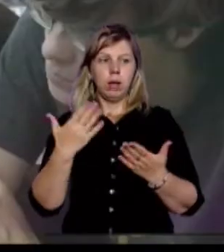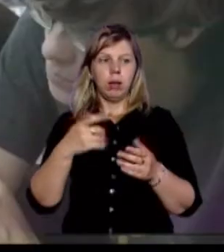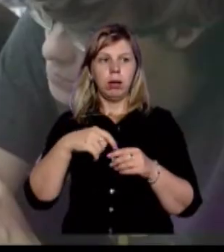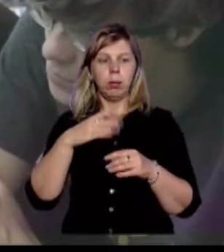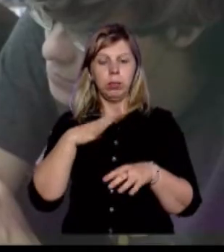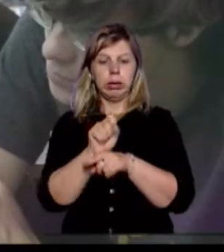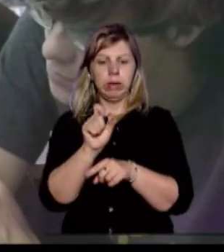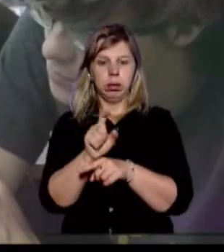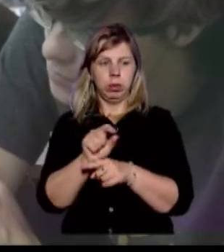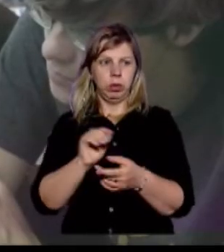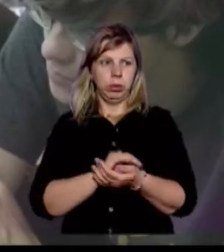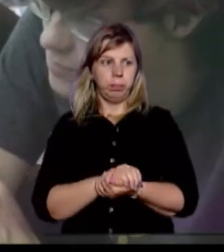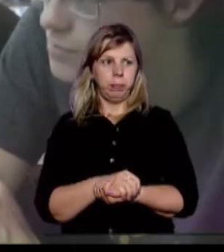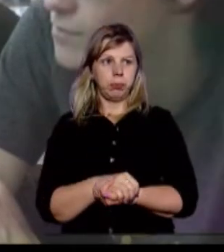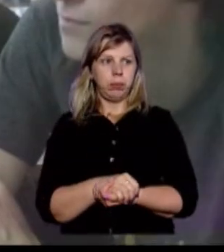'язуватимуть задачі.